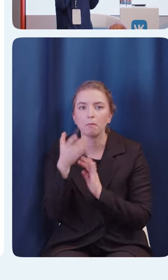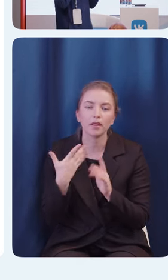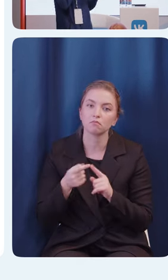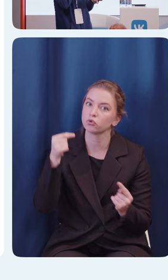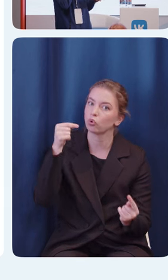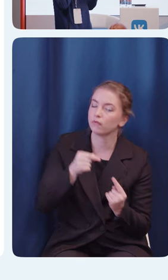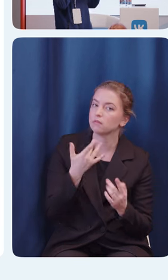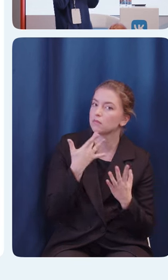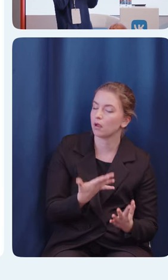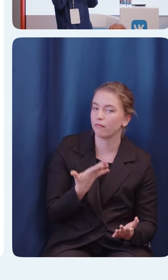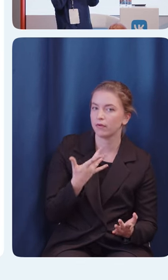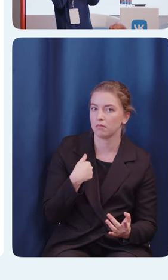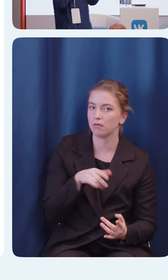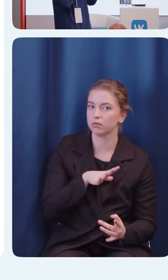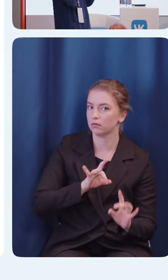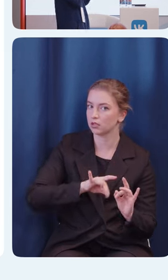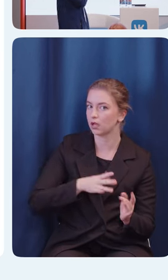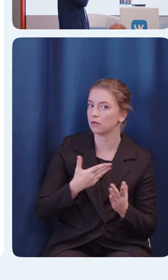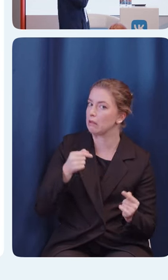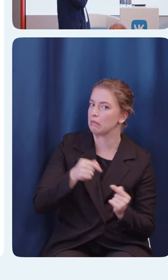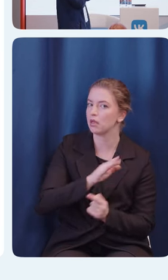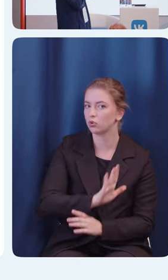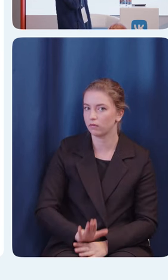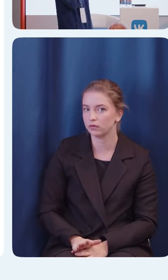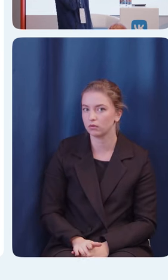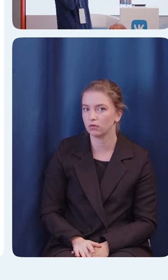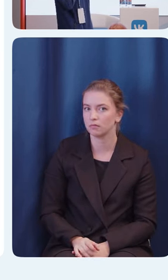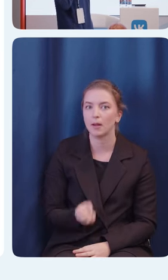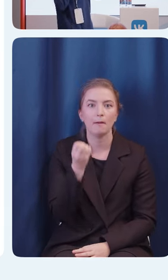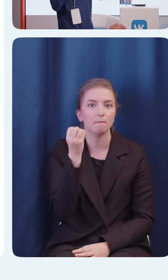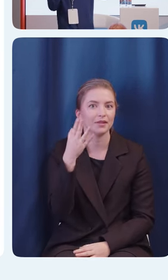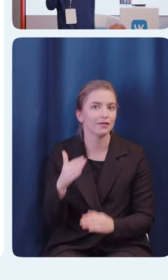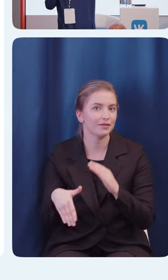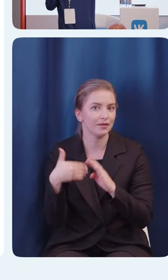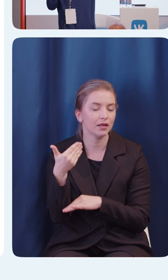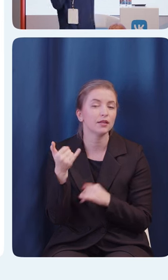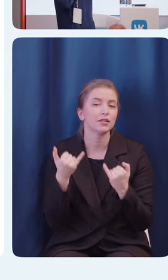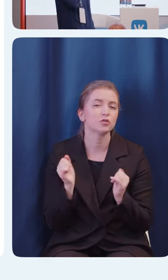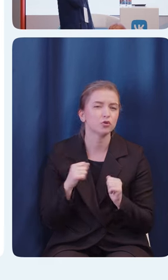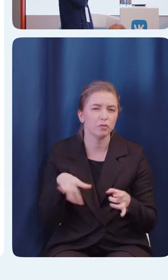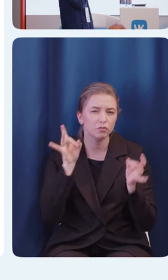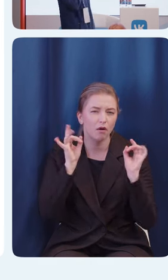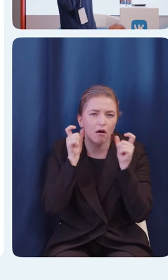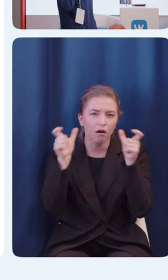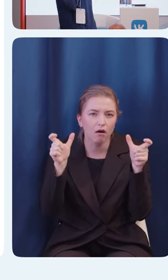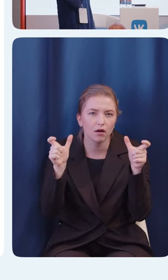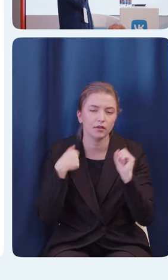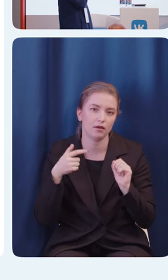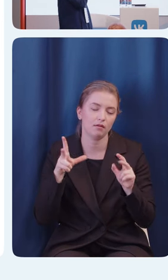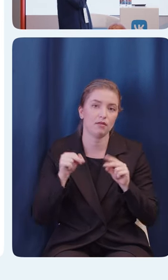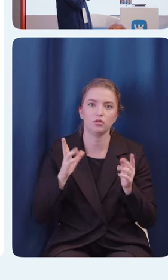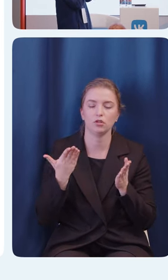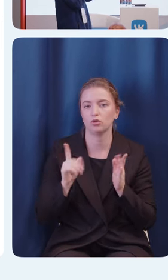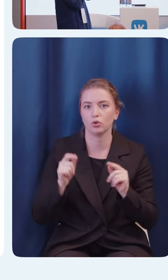тем требованиям, которые я сейчас озвучил. 15 слайд сейчас, может быть, будет громко. Надеюсь, нас, если что,